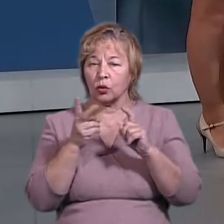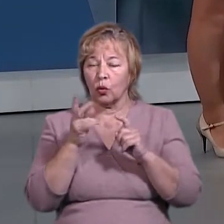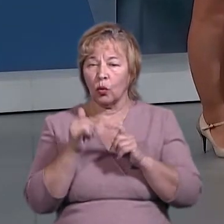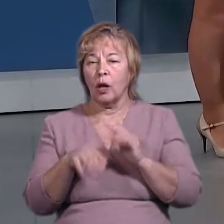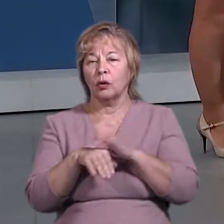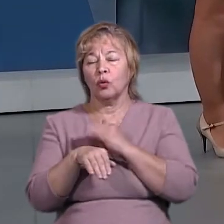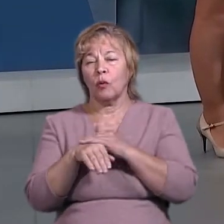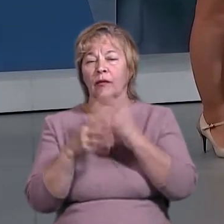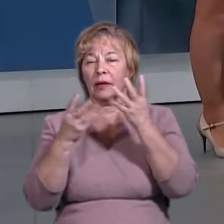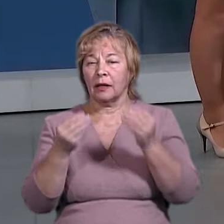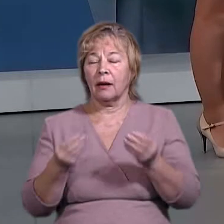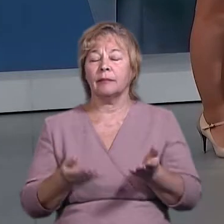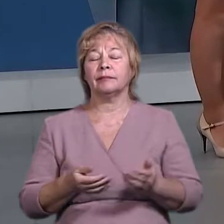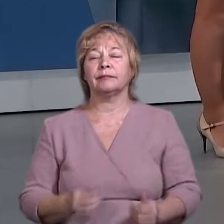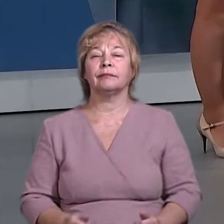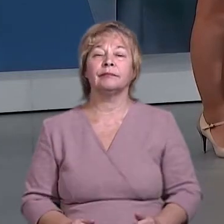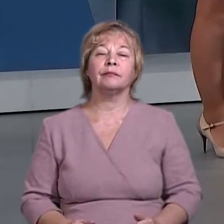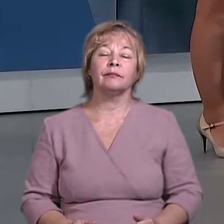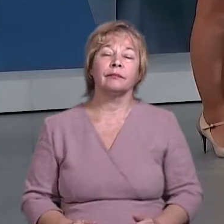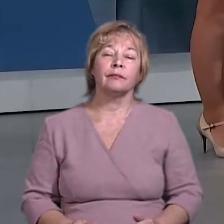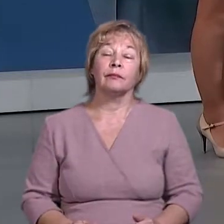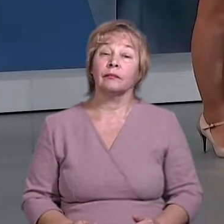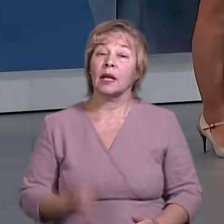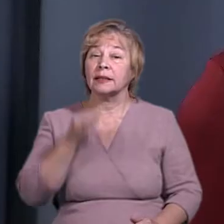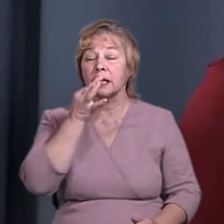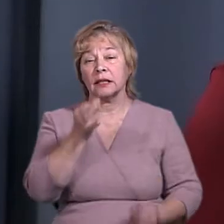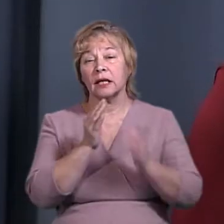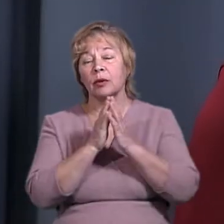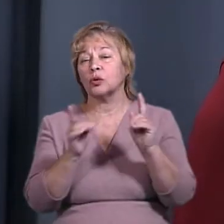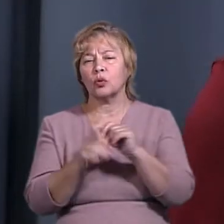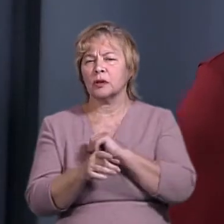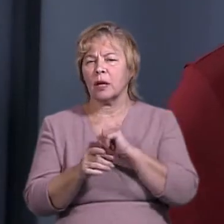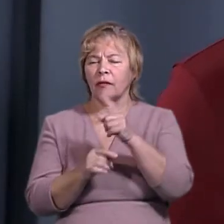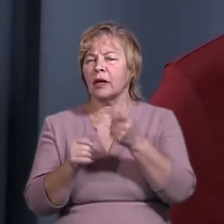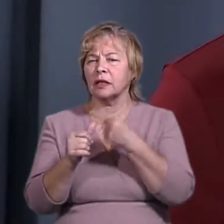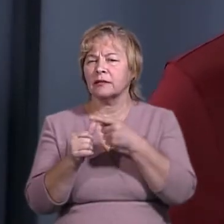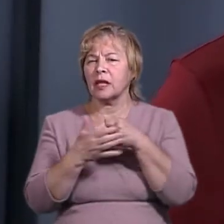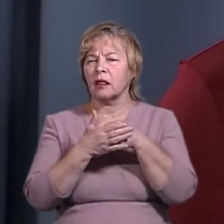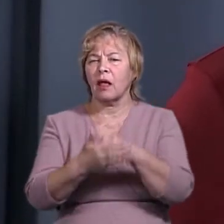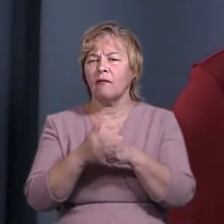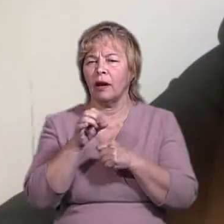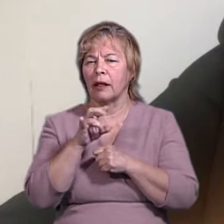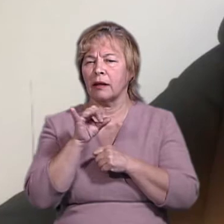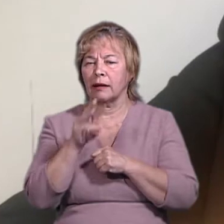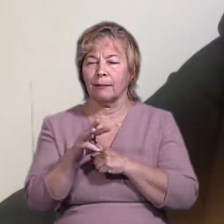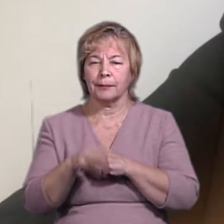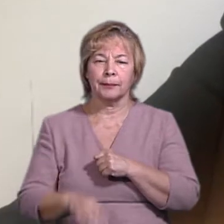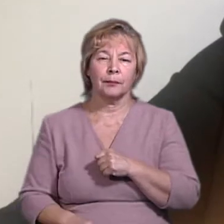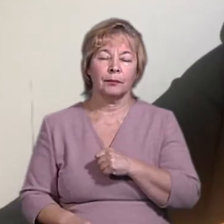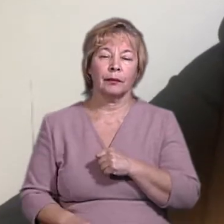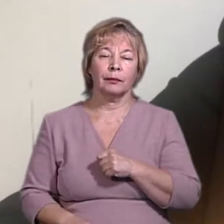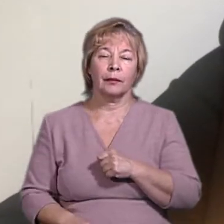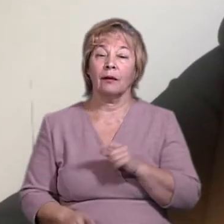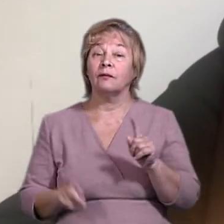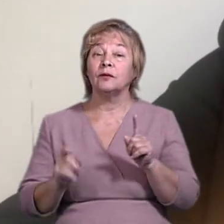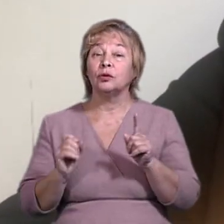Доброго дня, вітаю вас. Доброго вечора у вас, пані Ольгу. Скажіть, будь ласка, що саме ви називаєте тиском? У чому